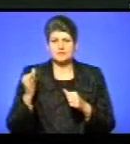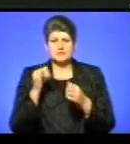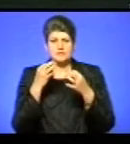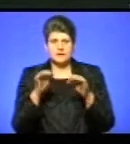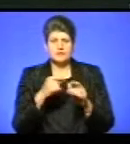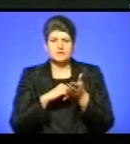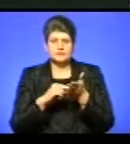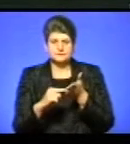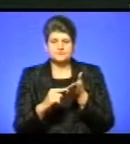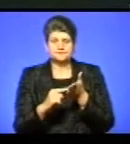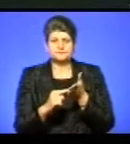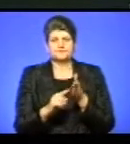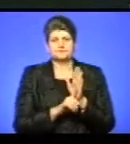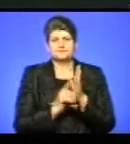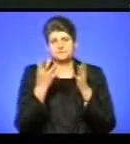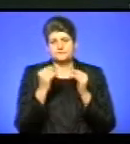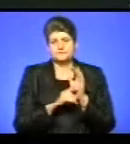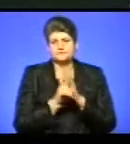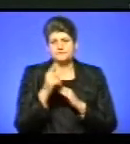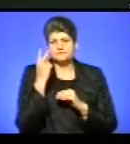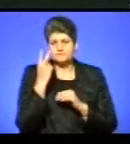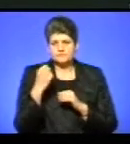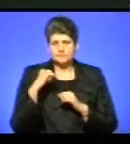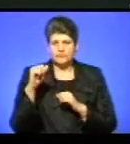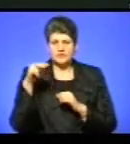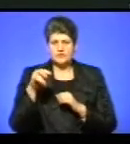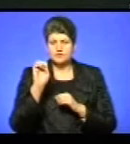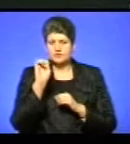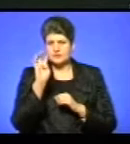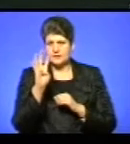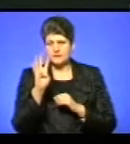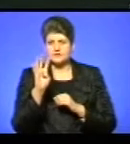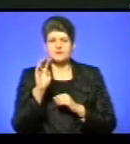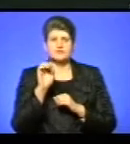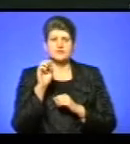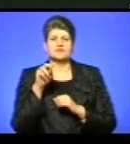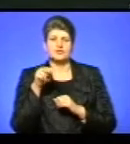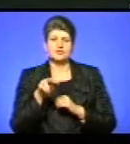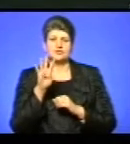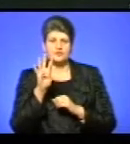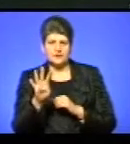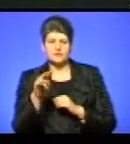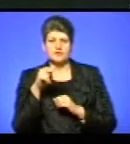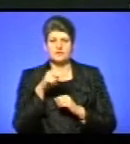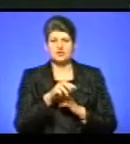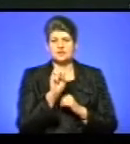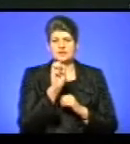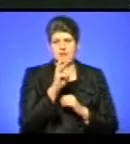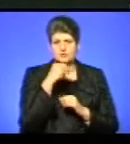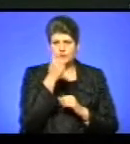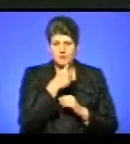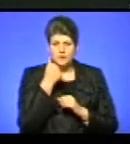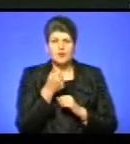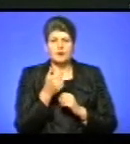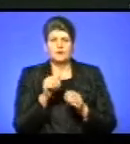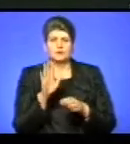нагоди Дня початку двох революцій – Помаранчевої у 2004 році і Революції Гідності у 2013-му. Указ про